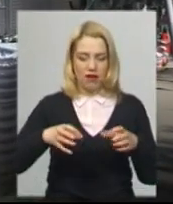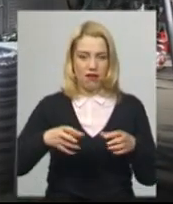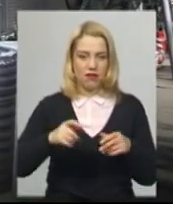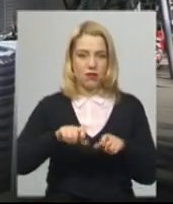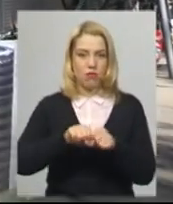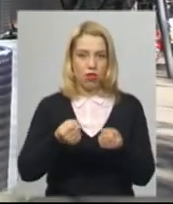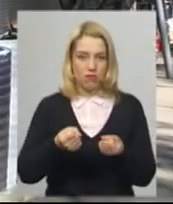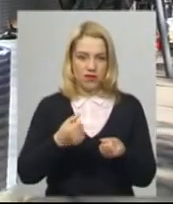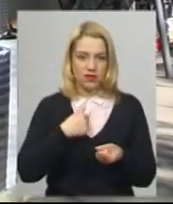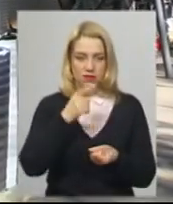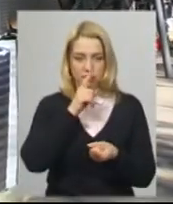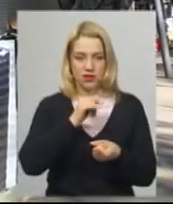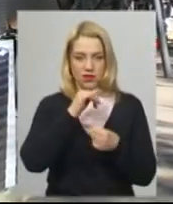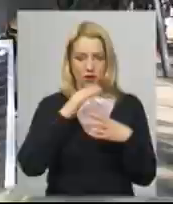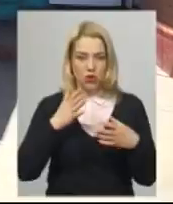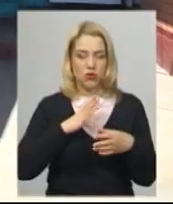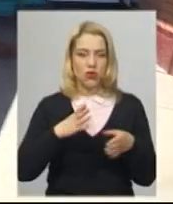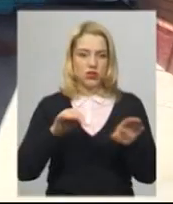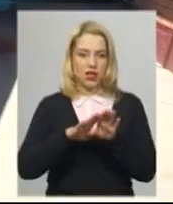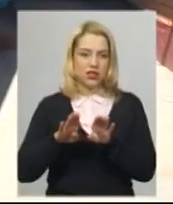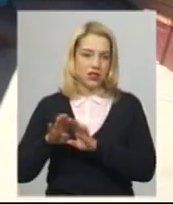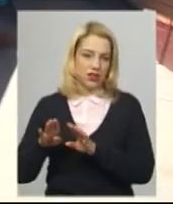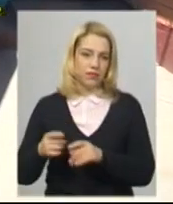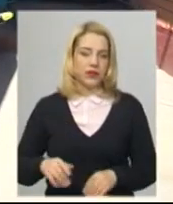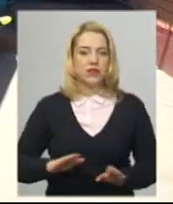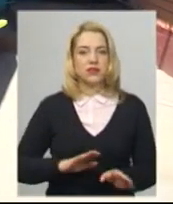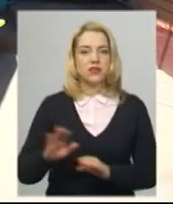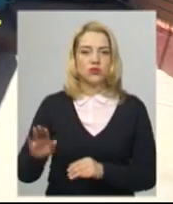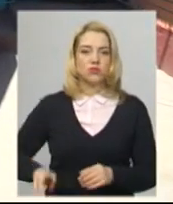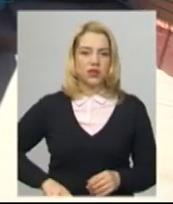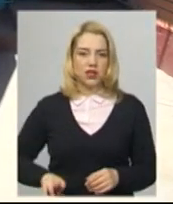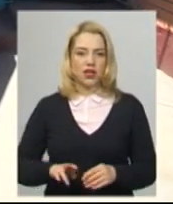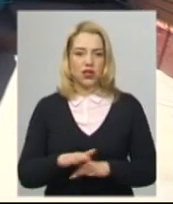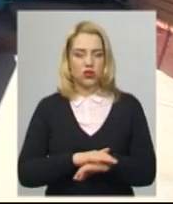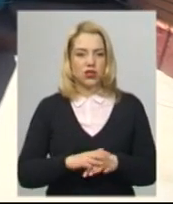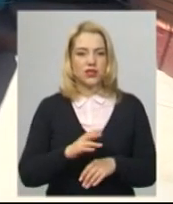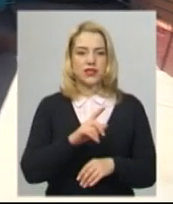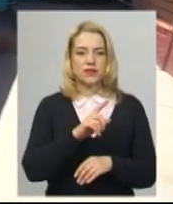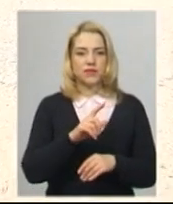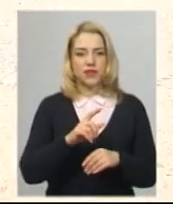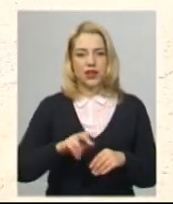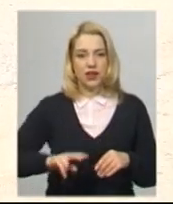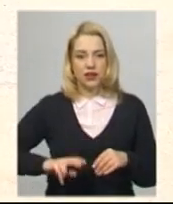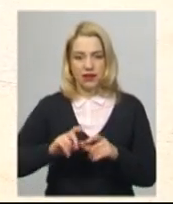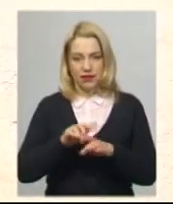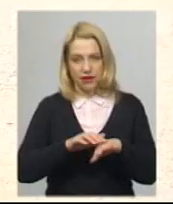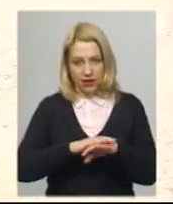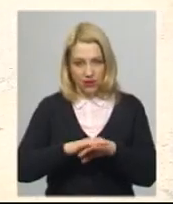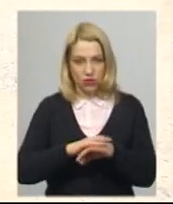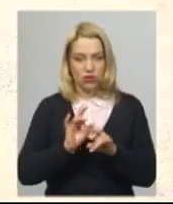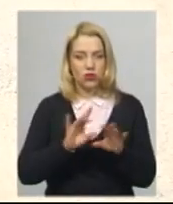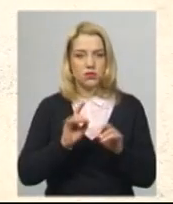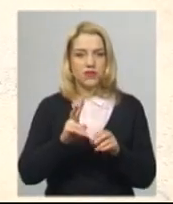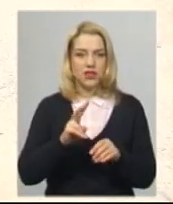я вже місяців не можу, закритий все. Заступник директора ринку із продажу непродовольчих товарів Валерій Гунько розповів, як